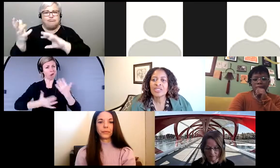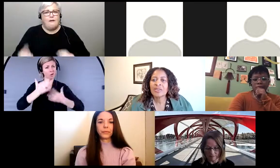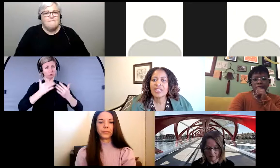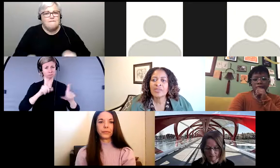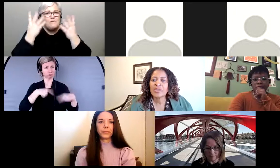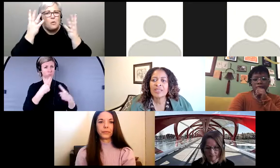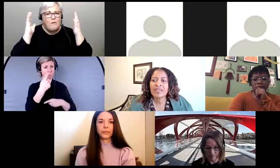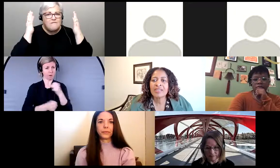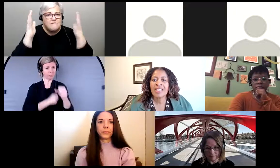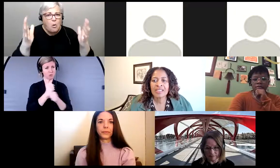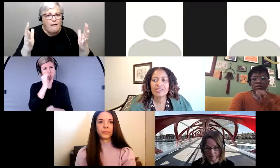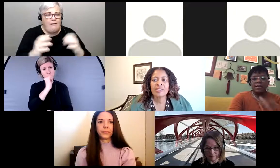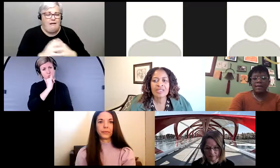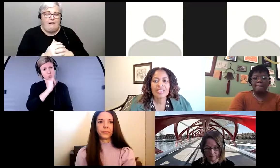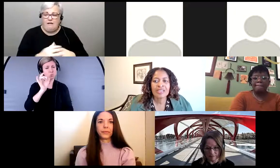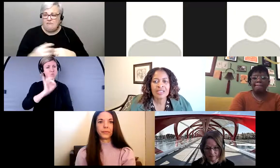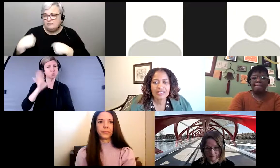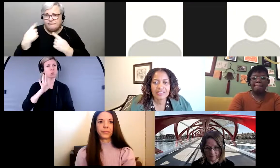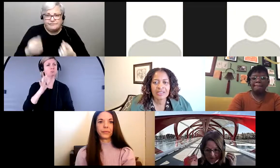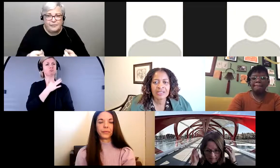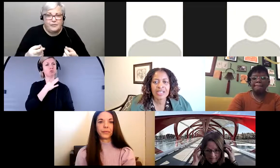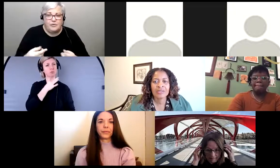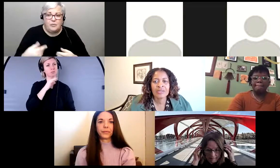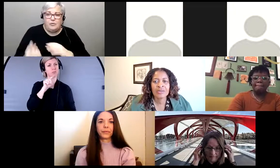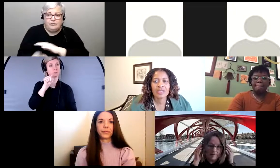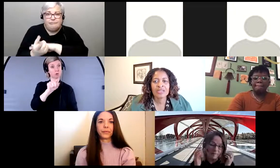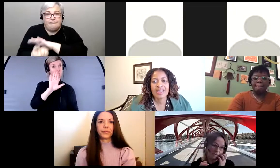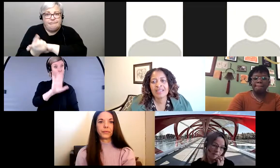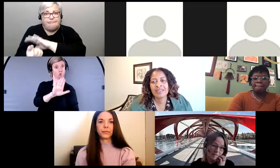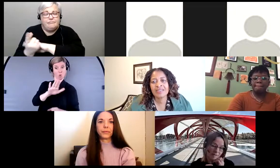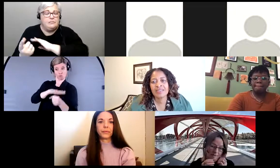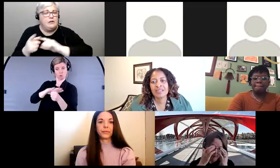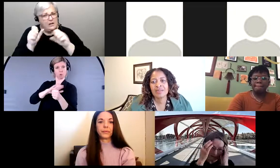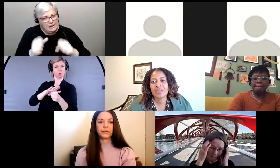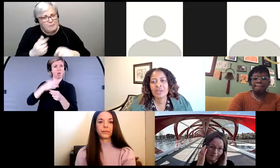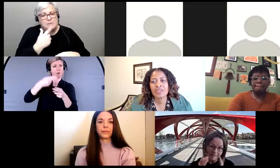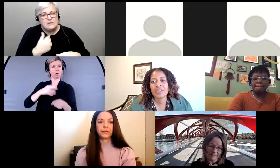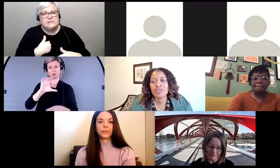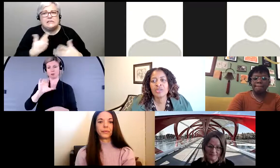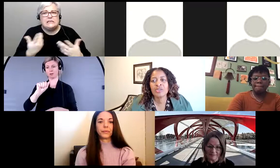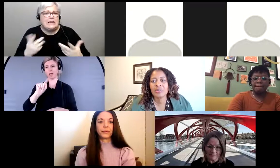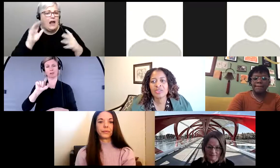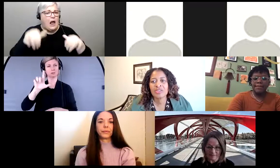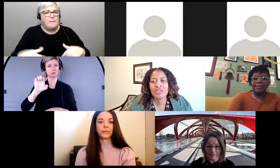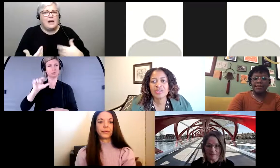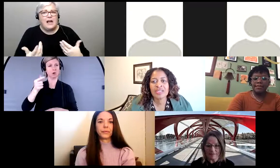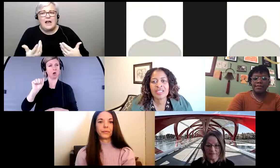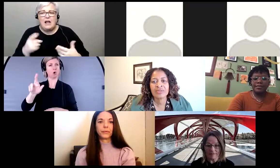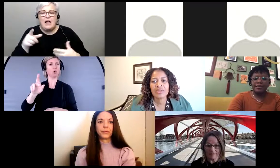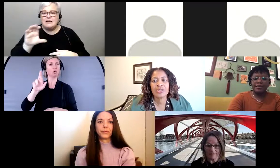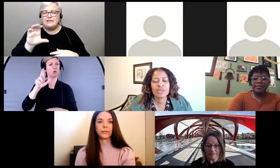de forêt dans les dernières années. Est-ce que tu peux nous dire quelle forme ces événements ont pris à Casagar